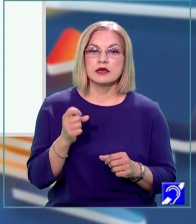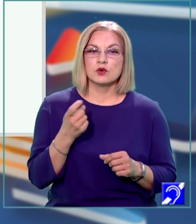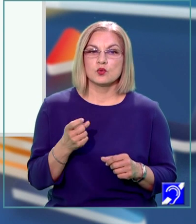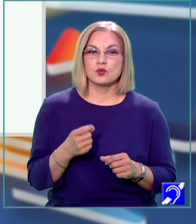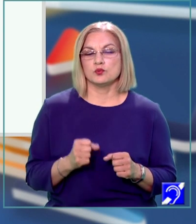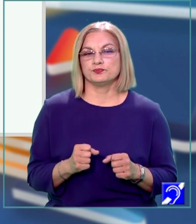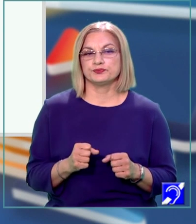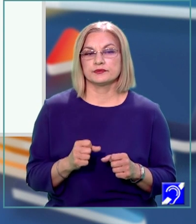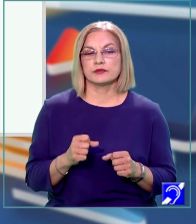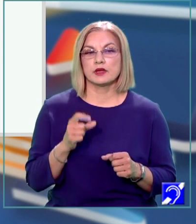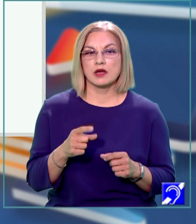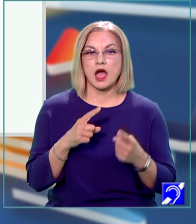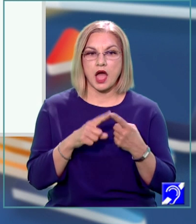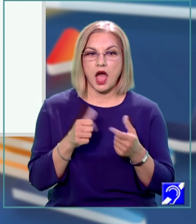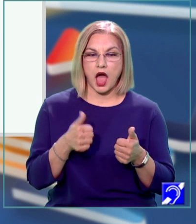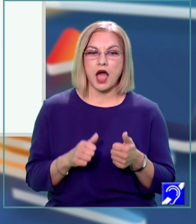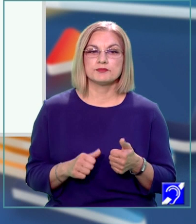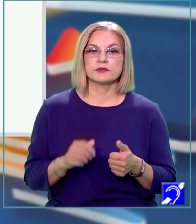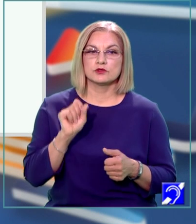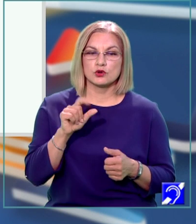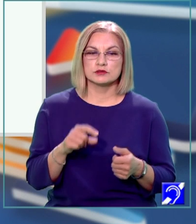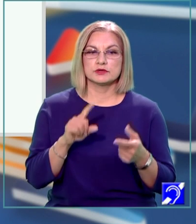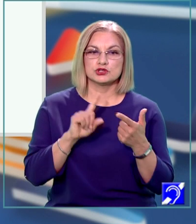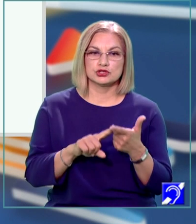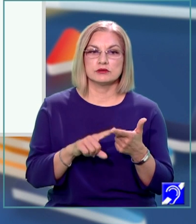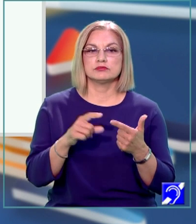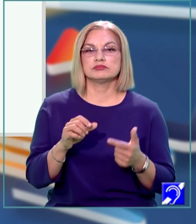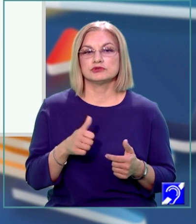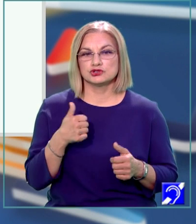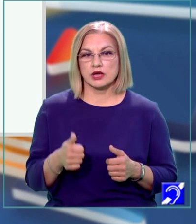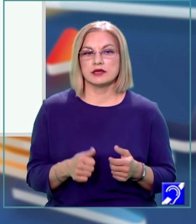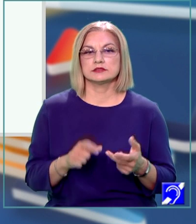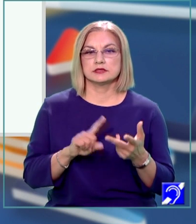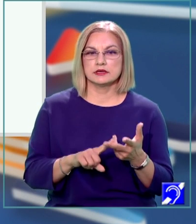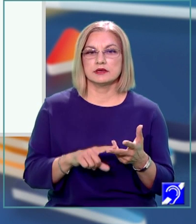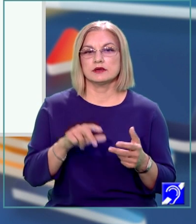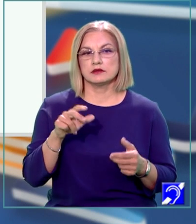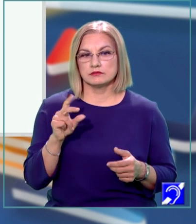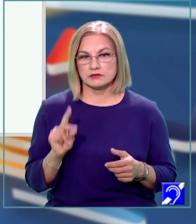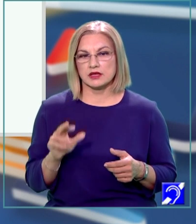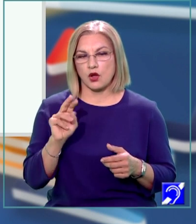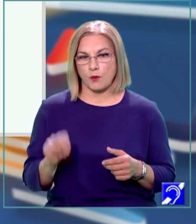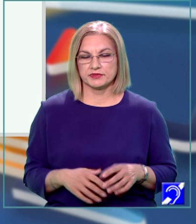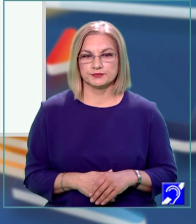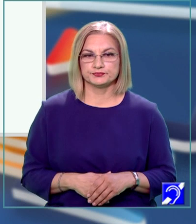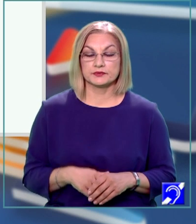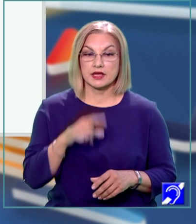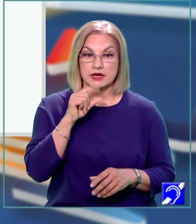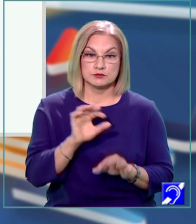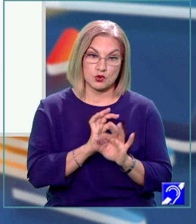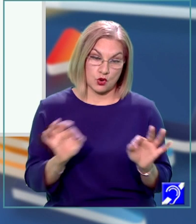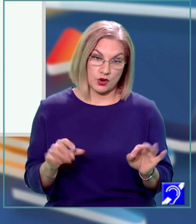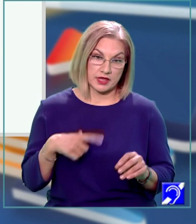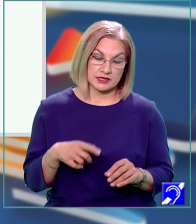propuse A12, B6, C4, D8. Desigur, răspunsul corect este